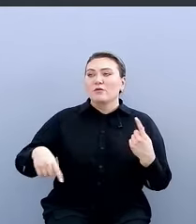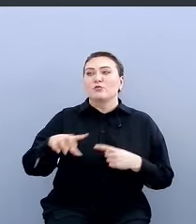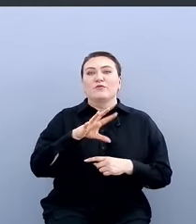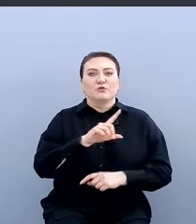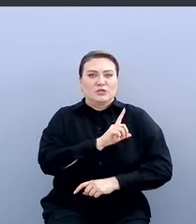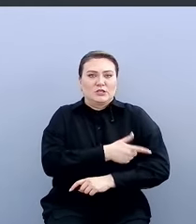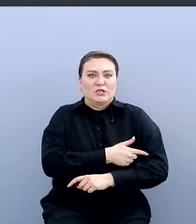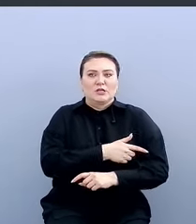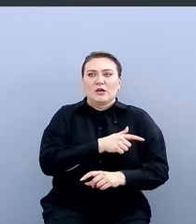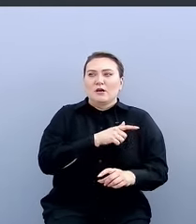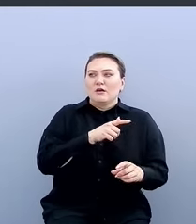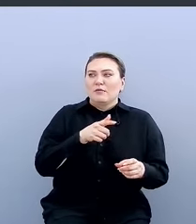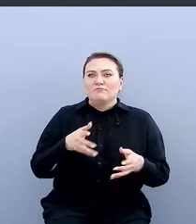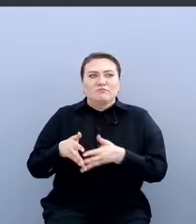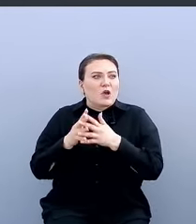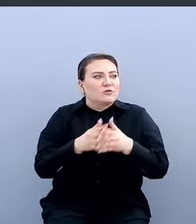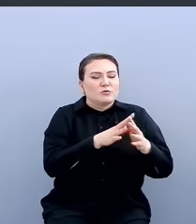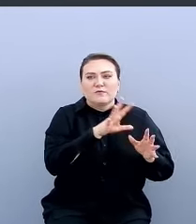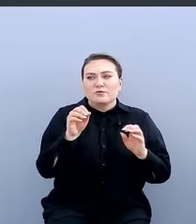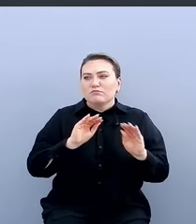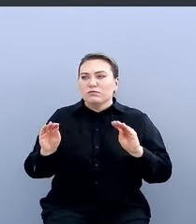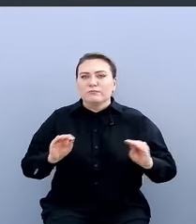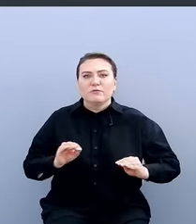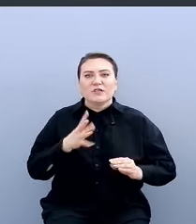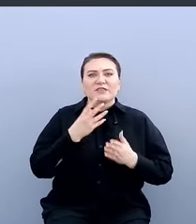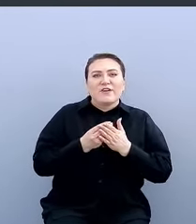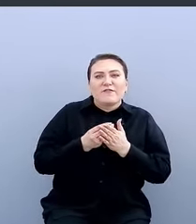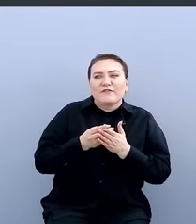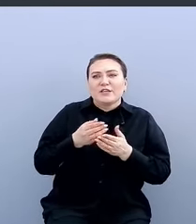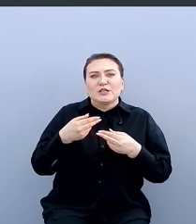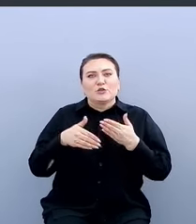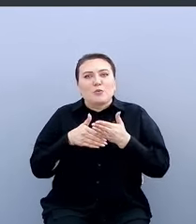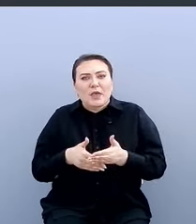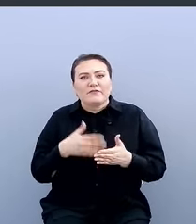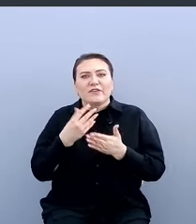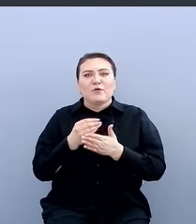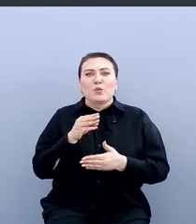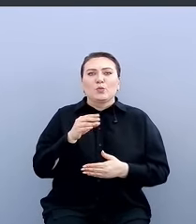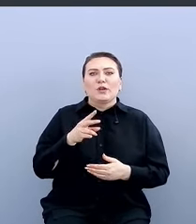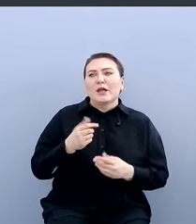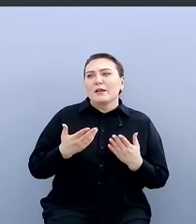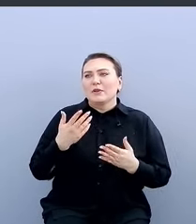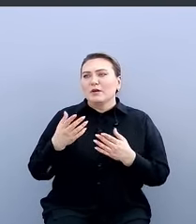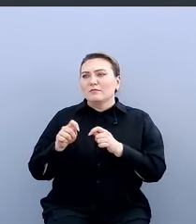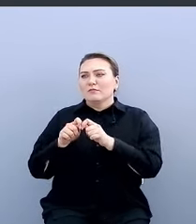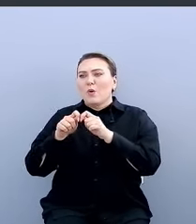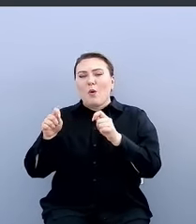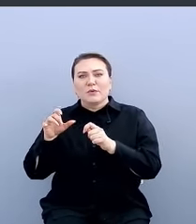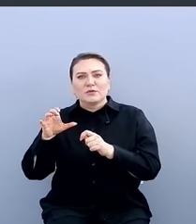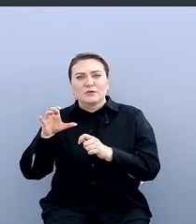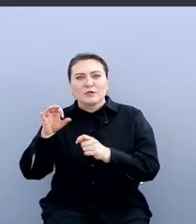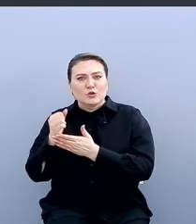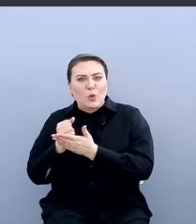сильно кастомизированное, много своих инструментов, своего тулинга, а, как правило, это или open source, или что-то написанное свое,